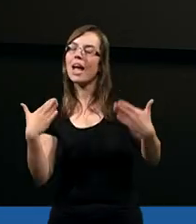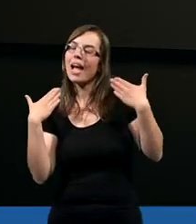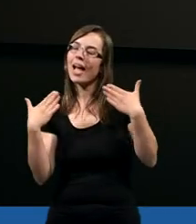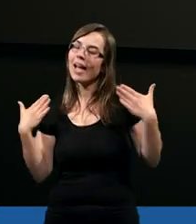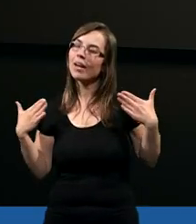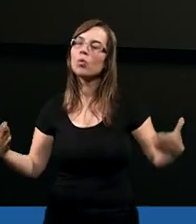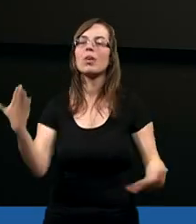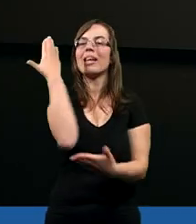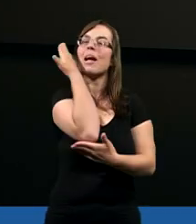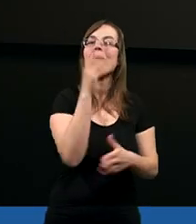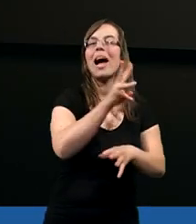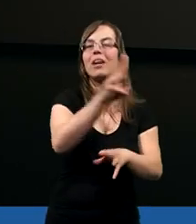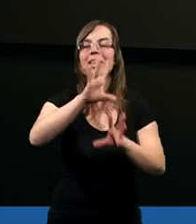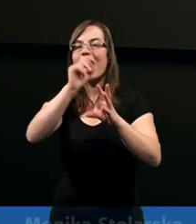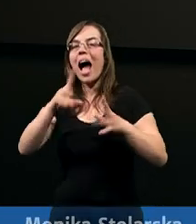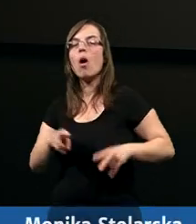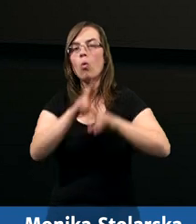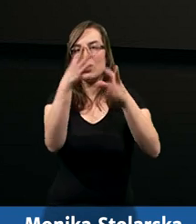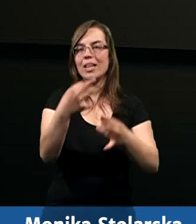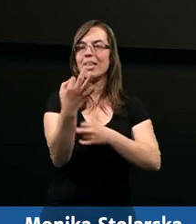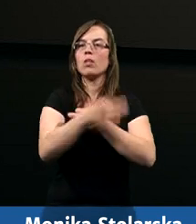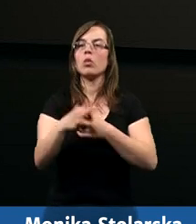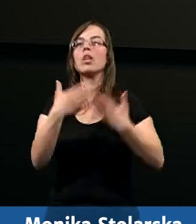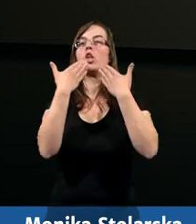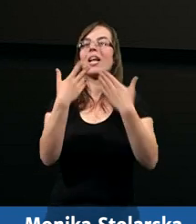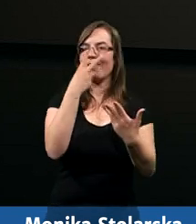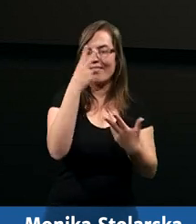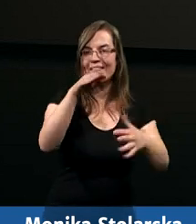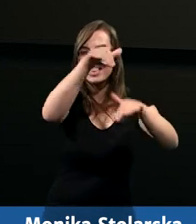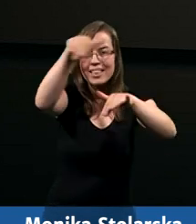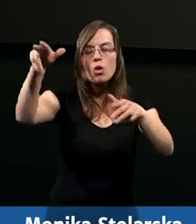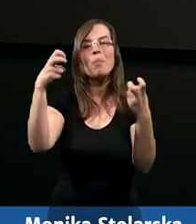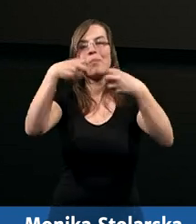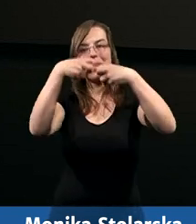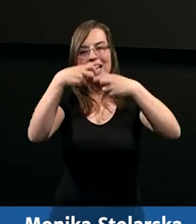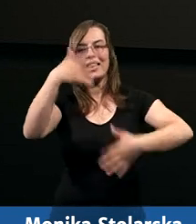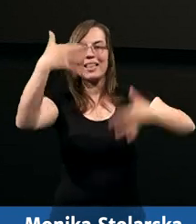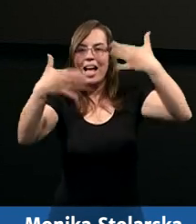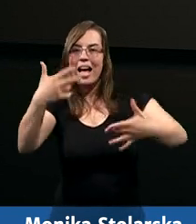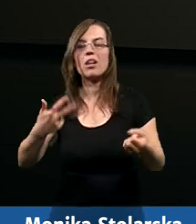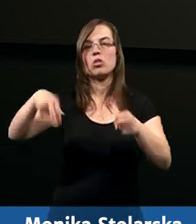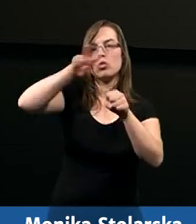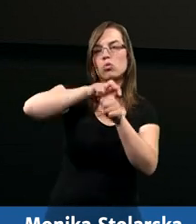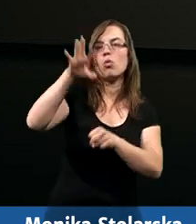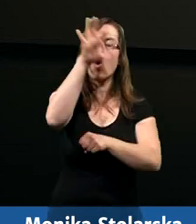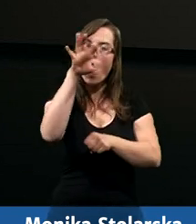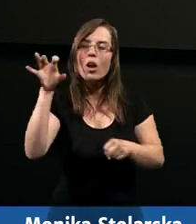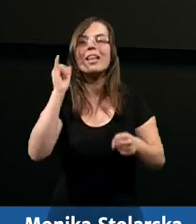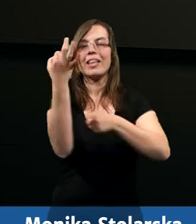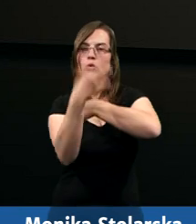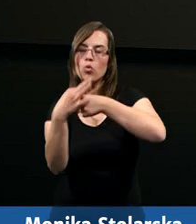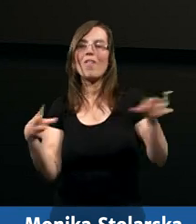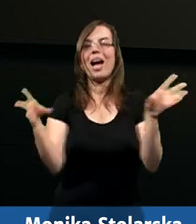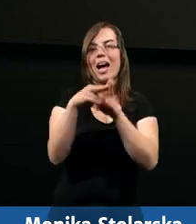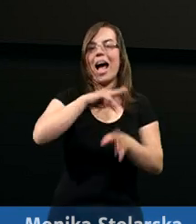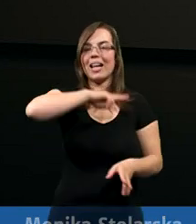Dziękuję Wam za udział w dzisiejszym studium. Dziękuję wszystkim, którzy studiowali